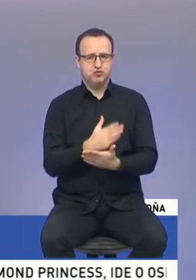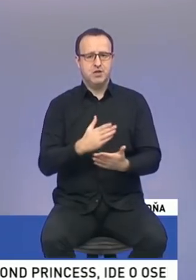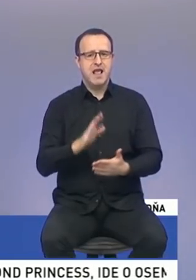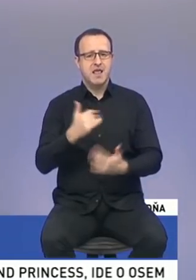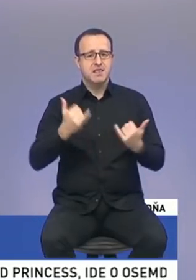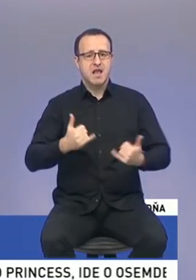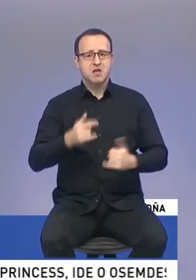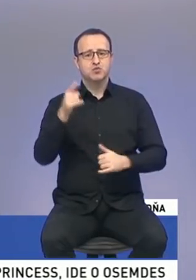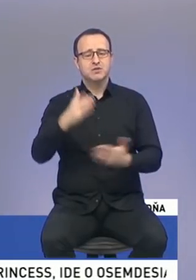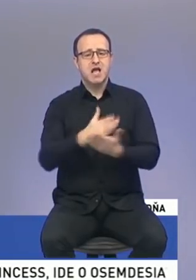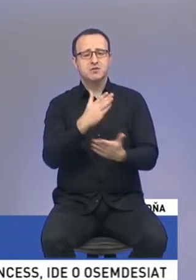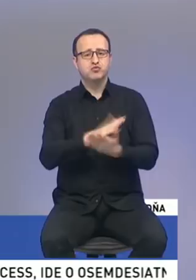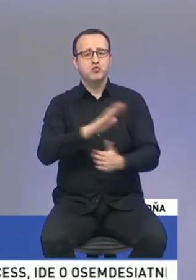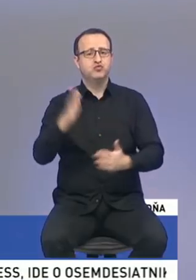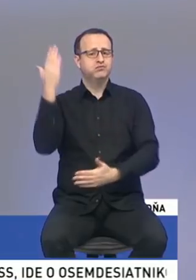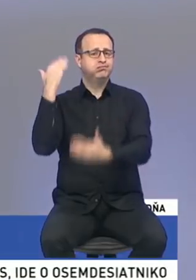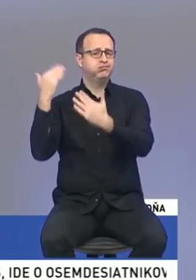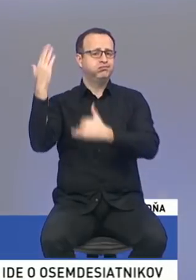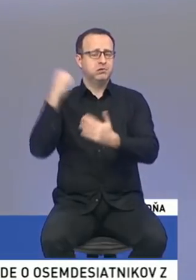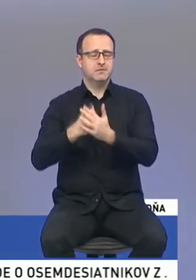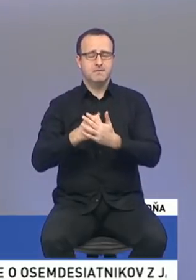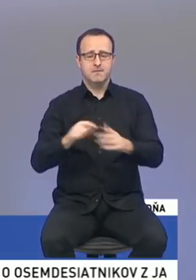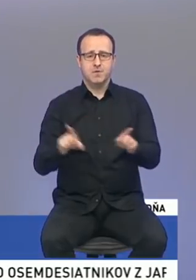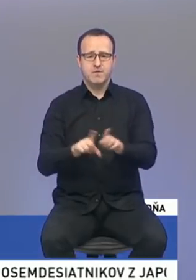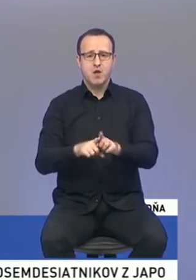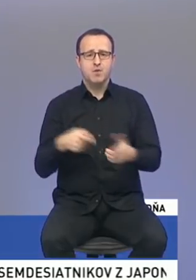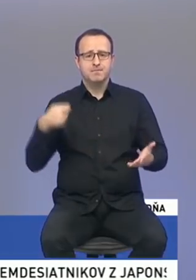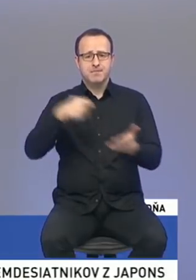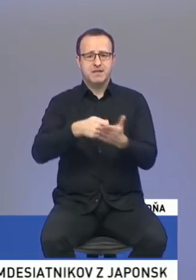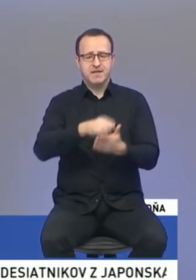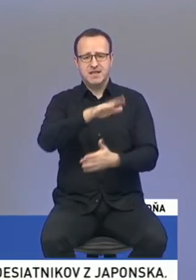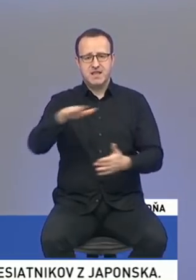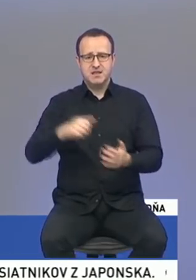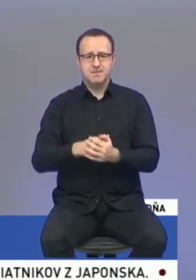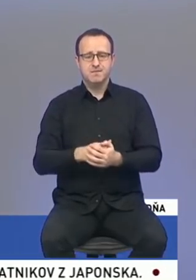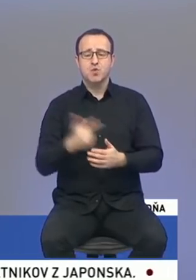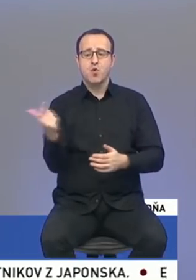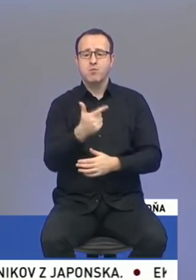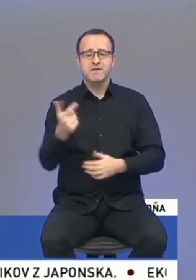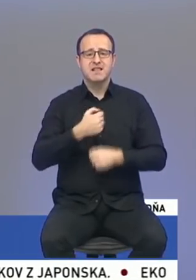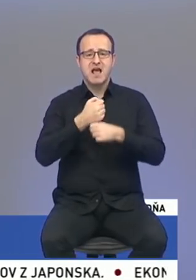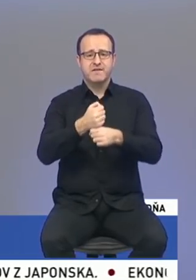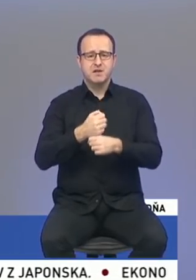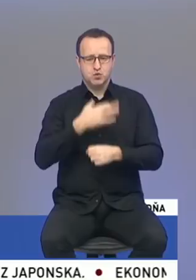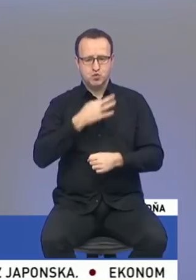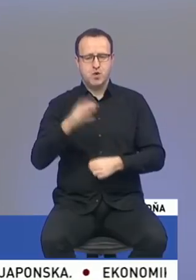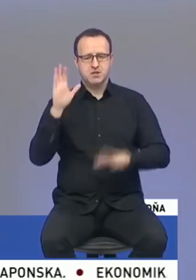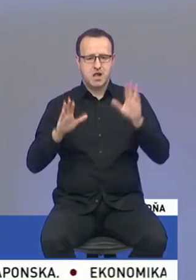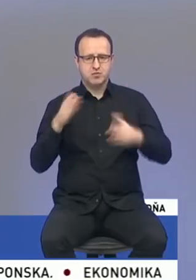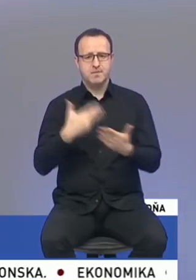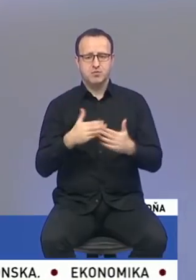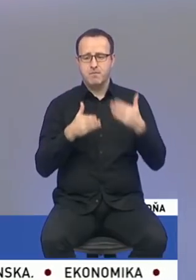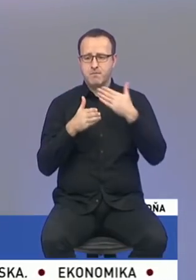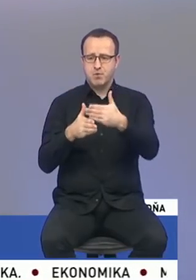zaslúžili veľmi dávno. A takisto aj pridávky na deti. Za obidva návrhy zahlasujeme, pretože pomôžu